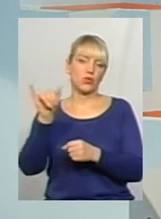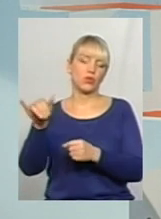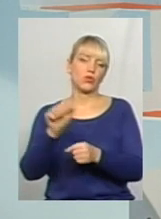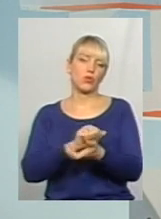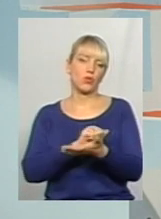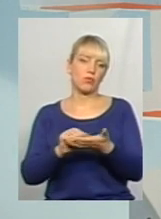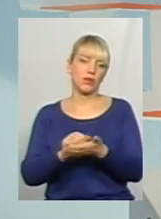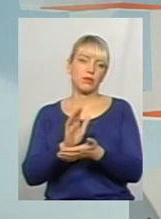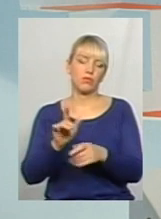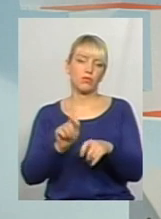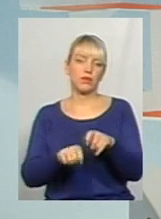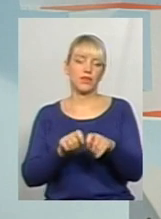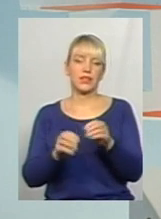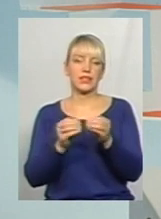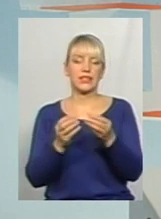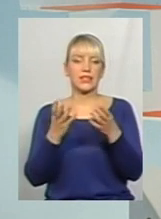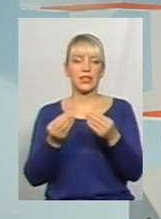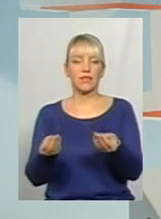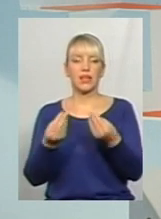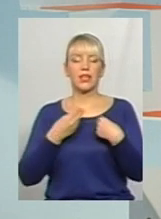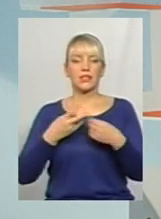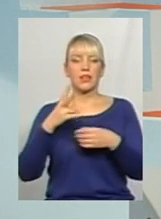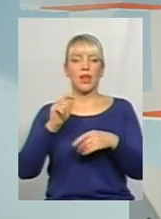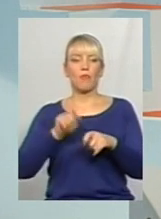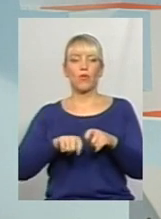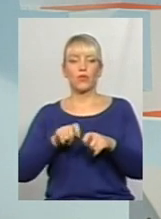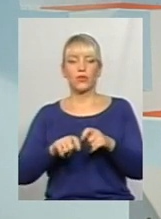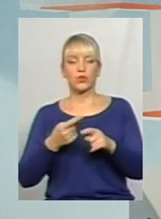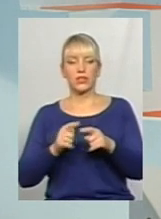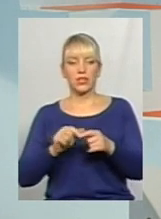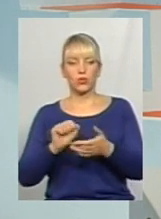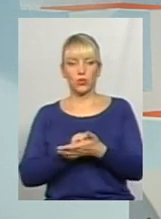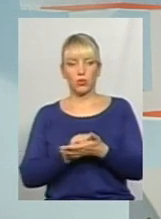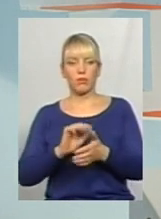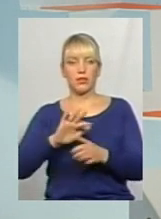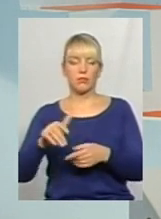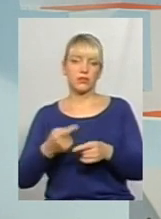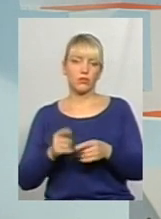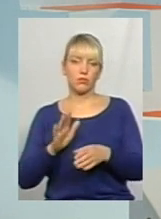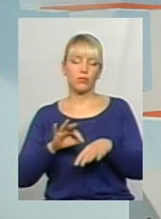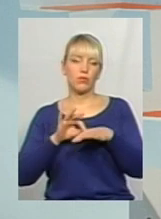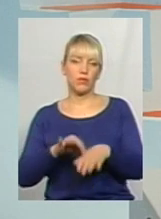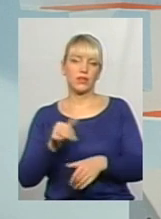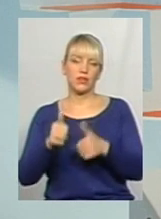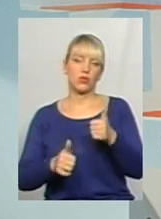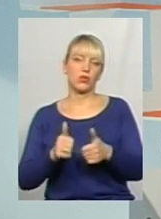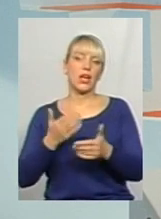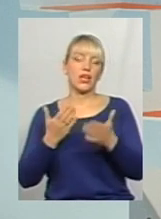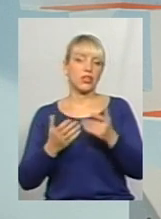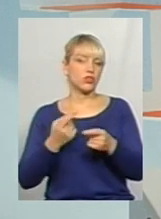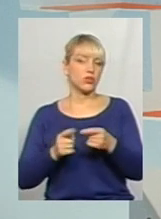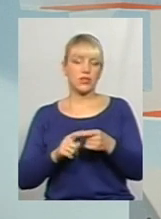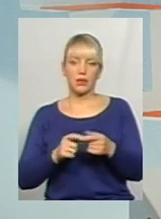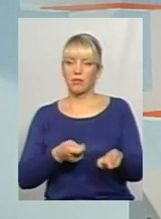будемо перевіряти. Десять днів нам дається на перевірку даних документів. І після цього буде проведено конкурс. Якщо ж даного